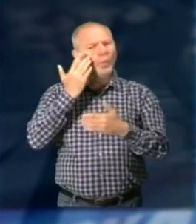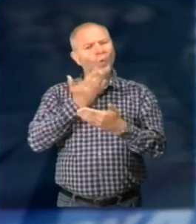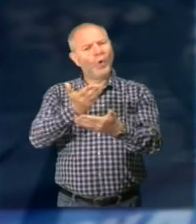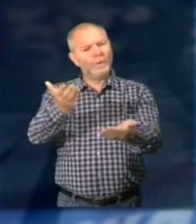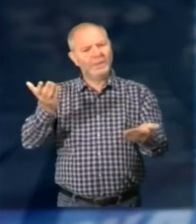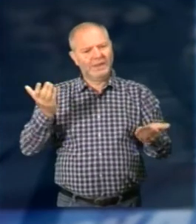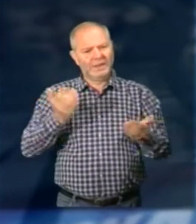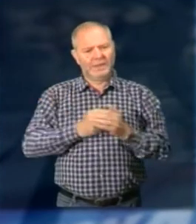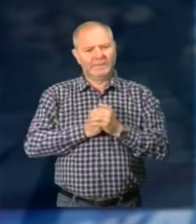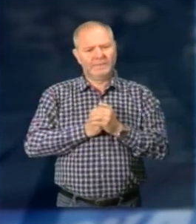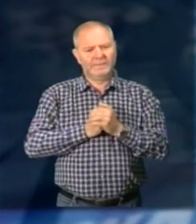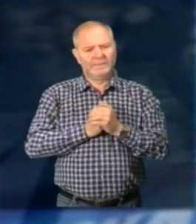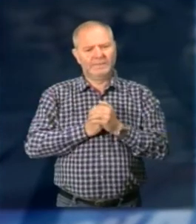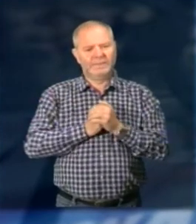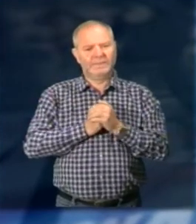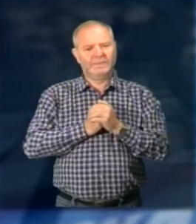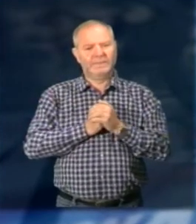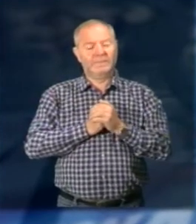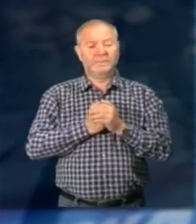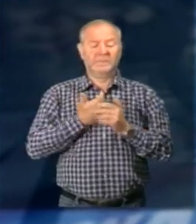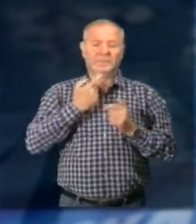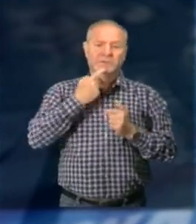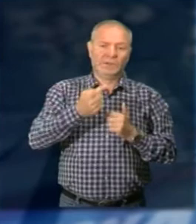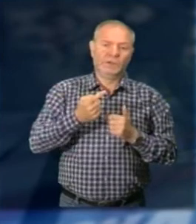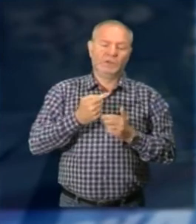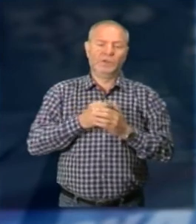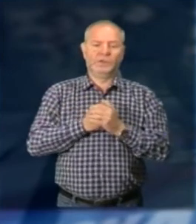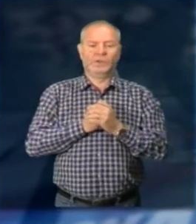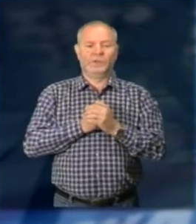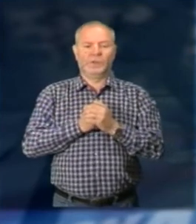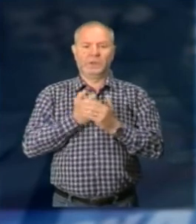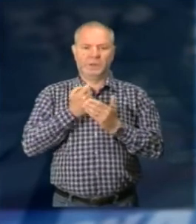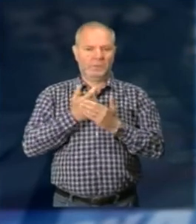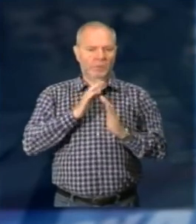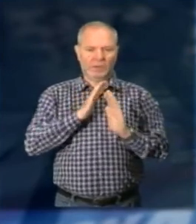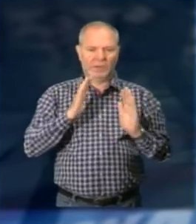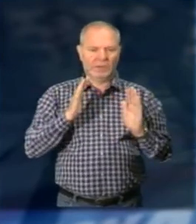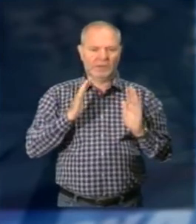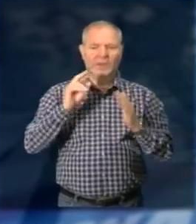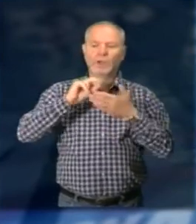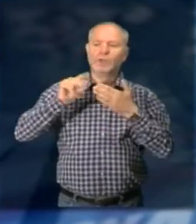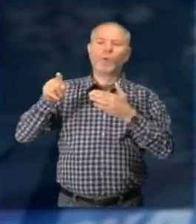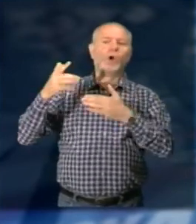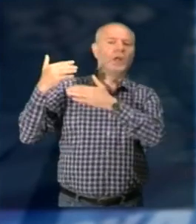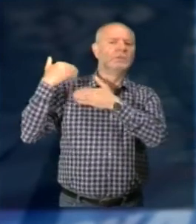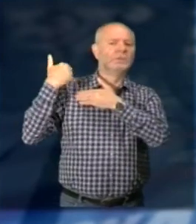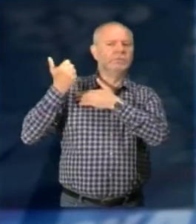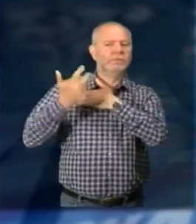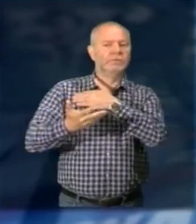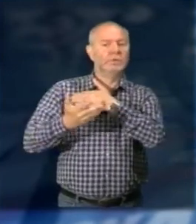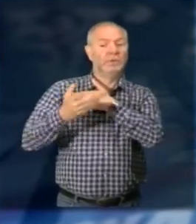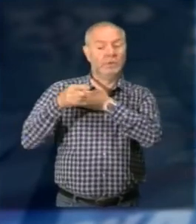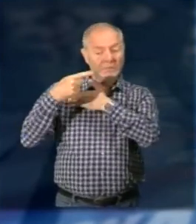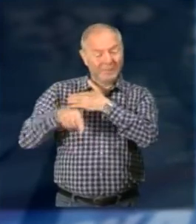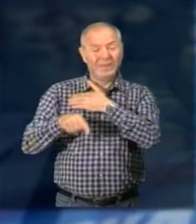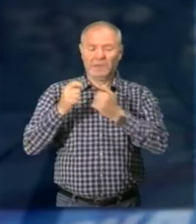del defibrillatore nelle scuole Certo, è molto importante Alle scuole si addebitano oramai molti incarichi Questo però è uno dei più